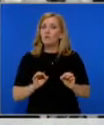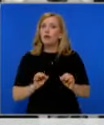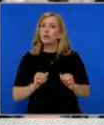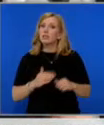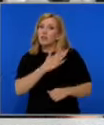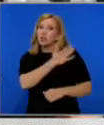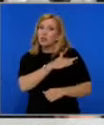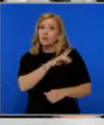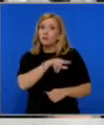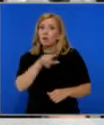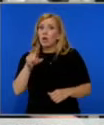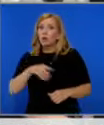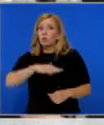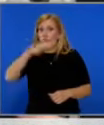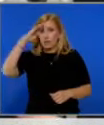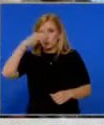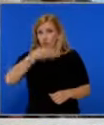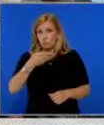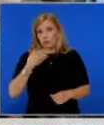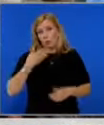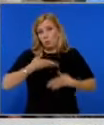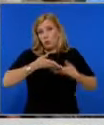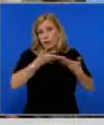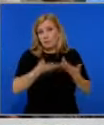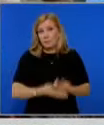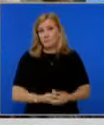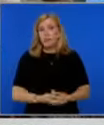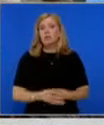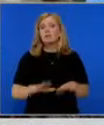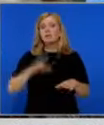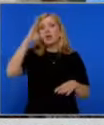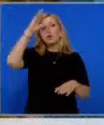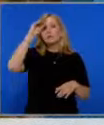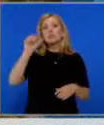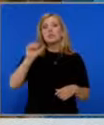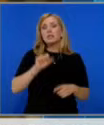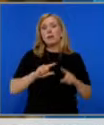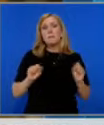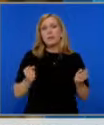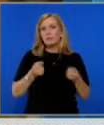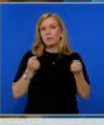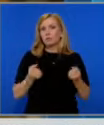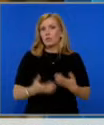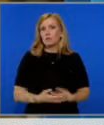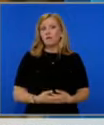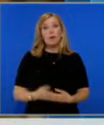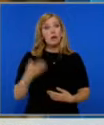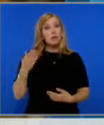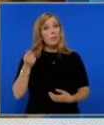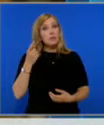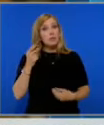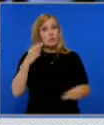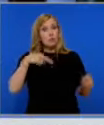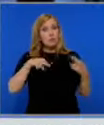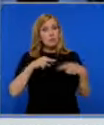служба, с две ръца и го подкрепяме в парламент. Според мен господин Атанасов това е прибързо на действие. Трябва ли достането? е председател на Комисията.